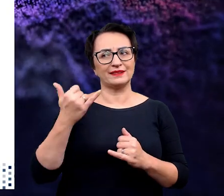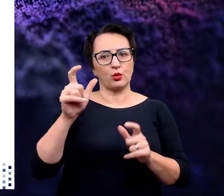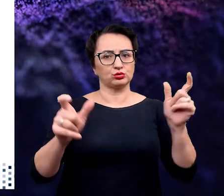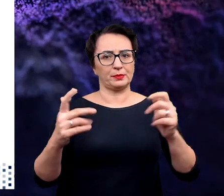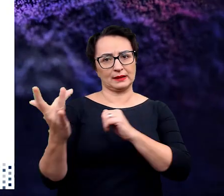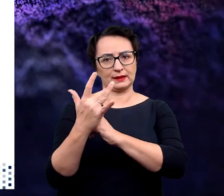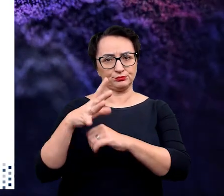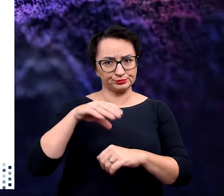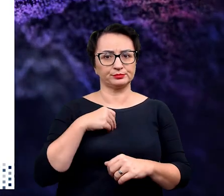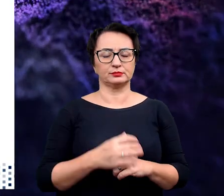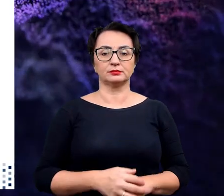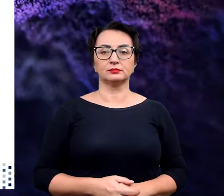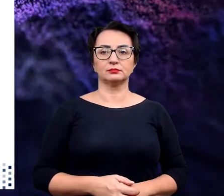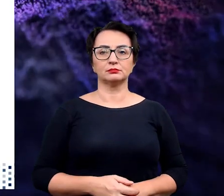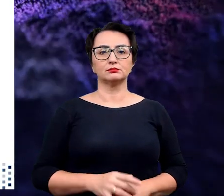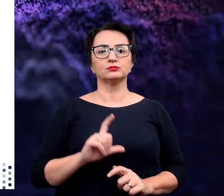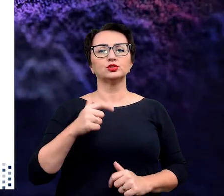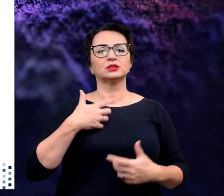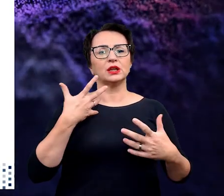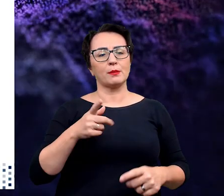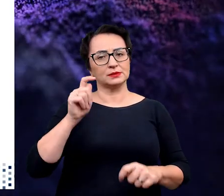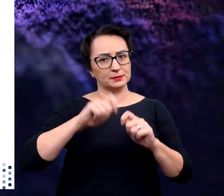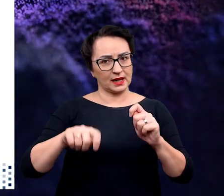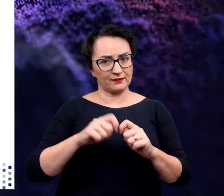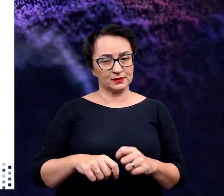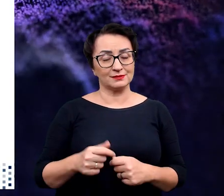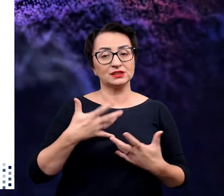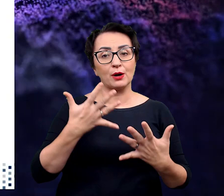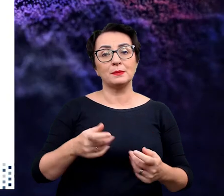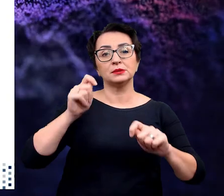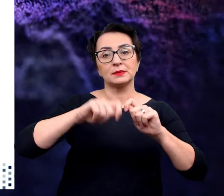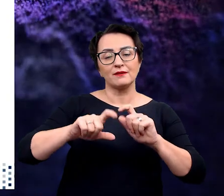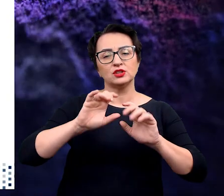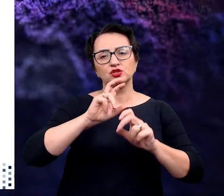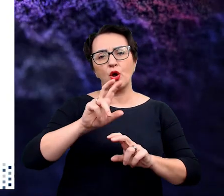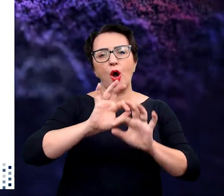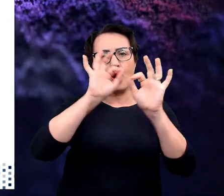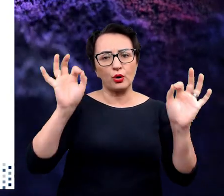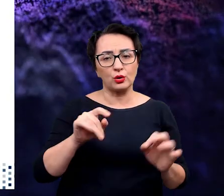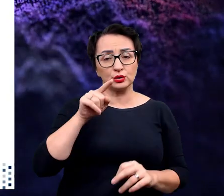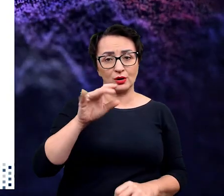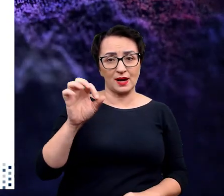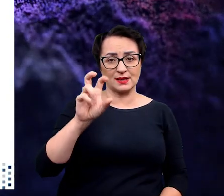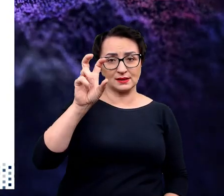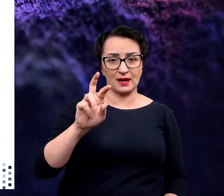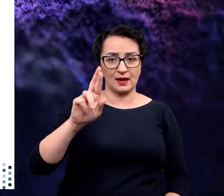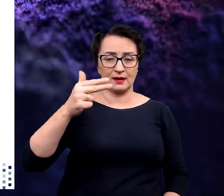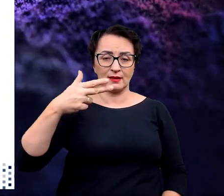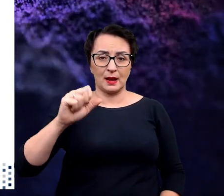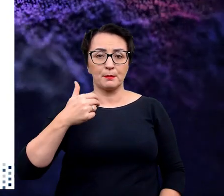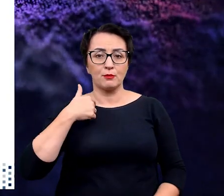krytykami. I co ja chciałam sprawdzić wobec tego? Chciałam sprawdzić, czy w ogóle tymi SH RNA